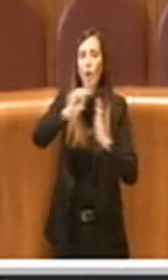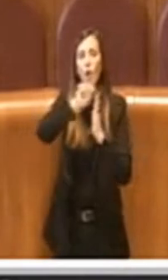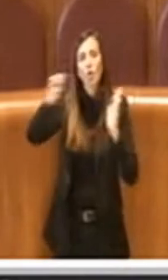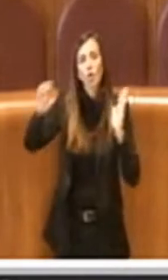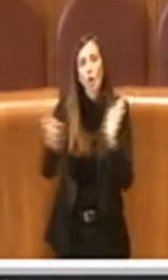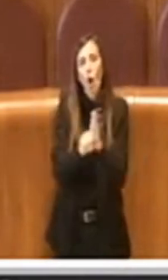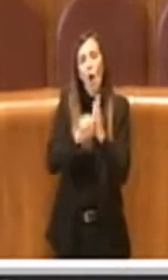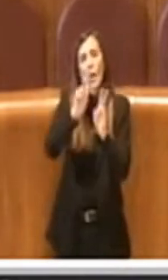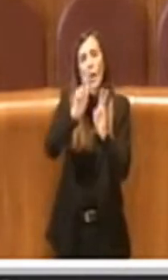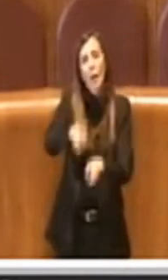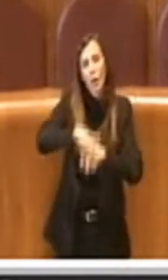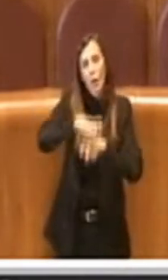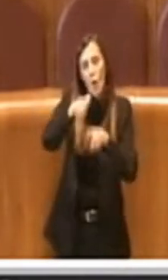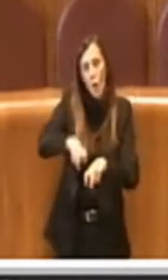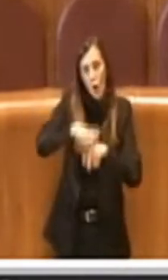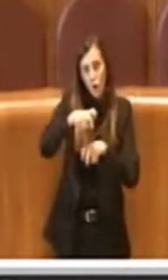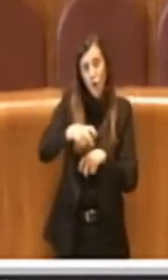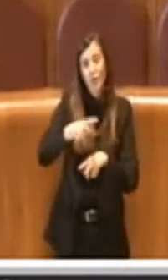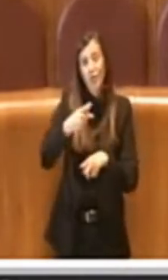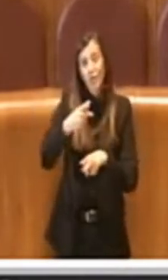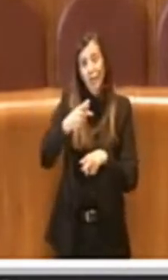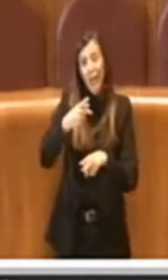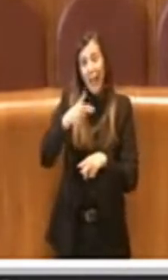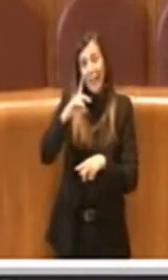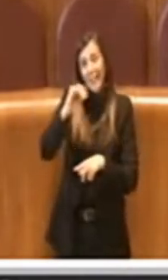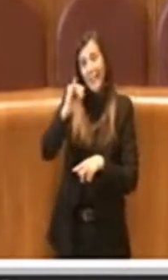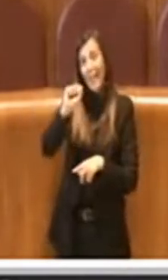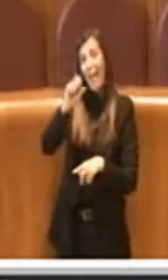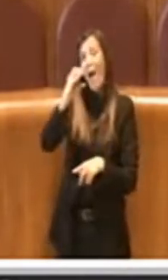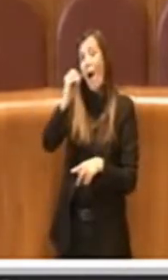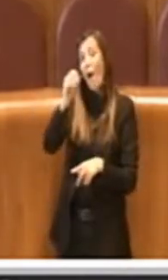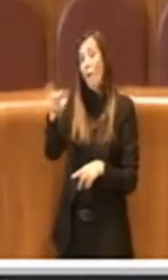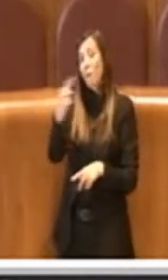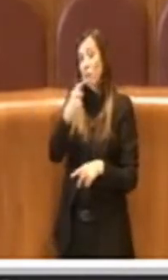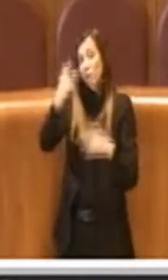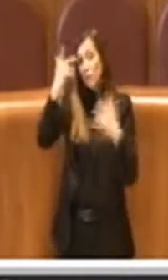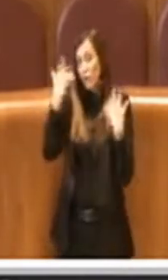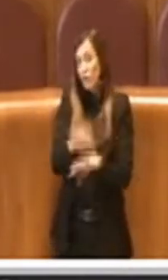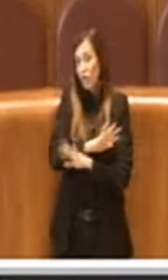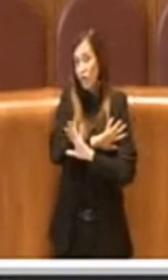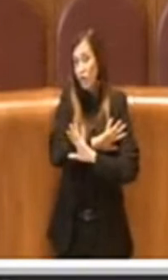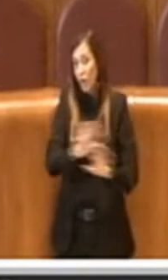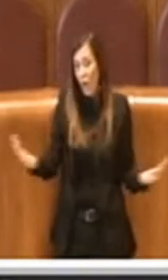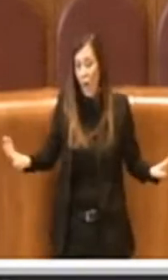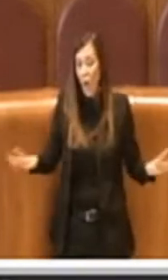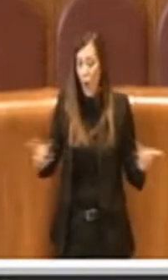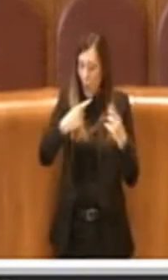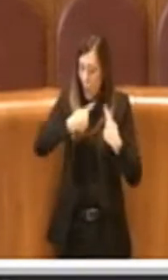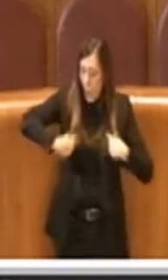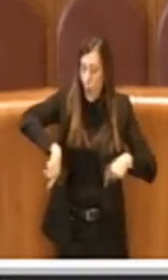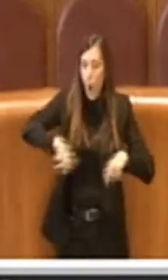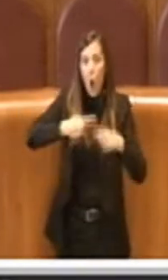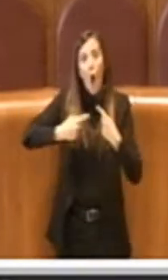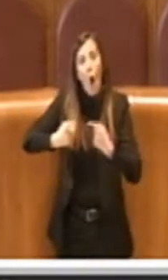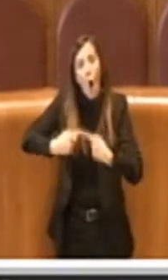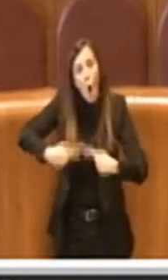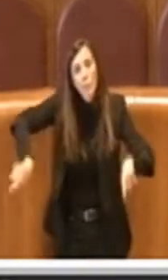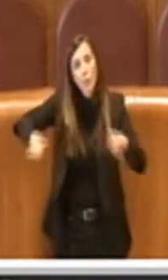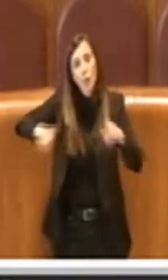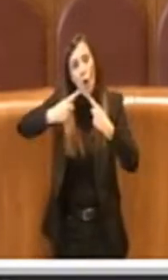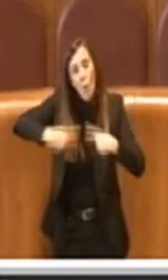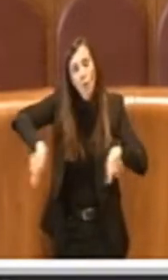'area come ricordava il consigliere Diaco, abbiamo fatto più commissioni proprio sul parco